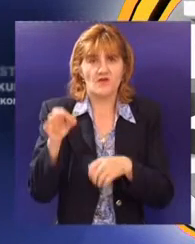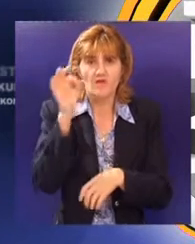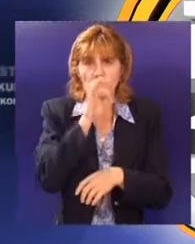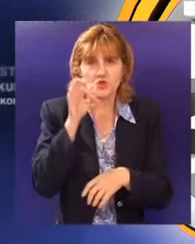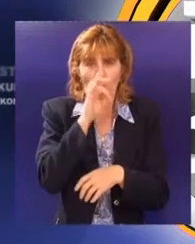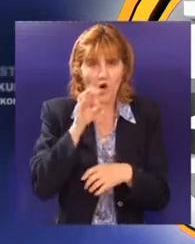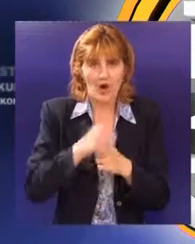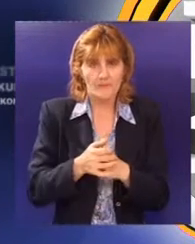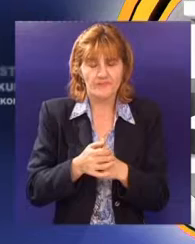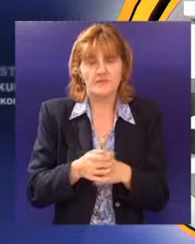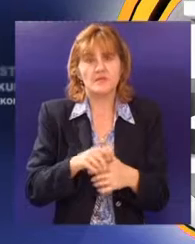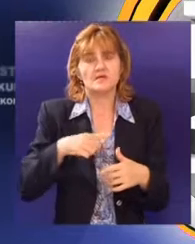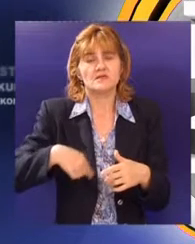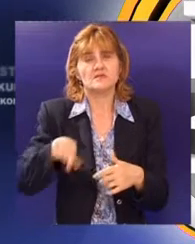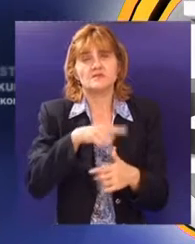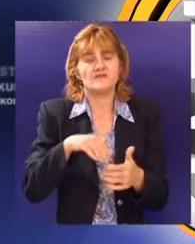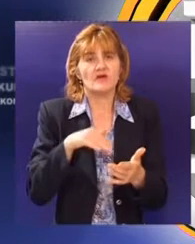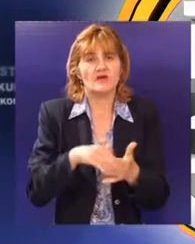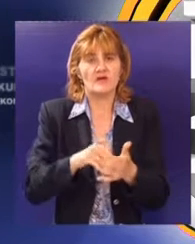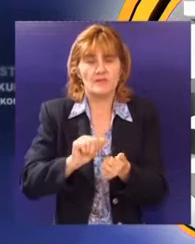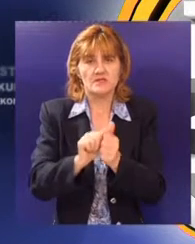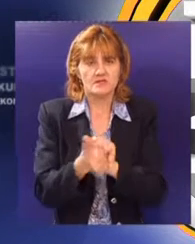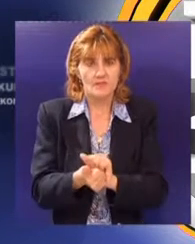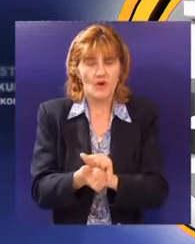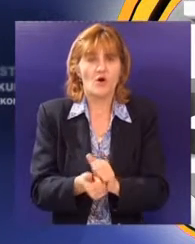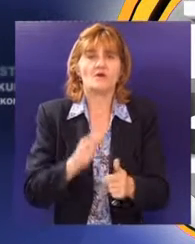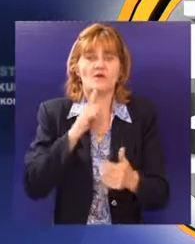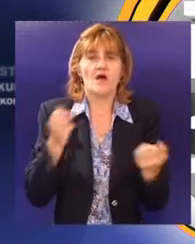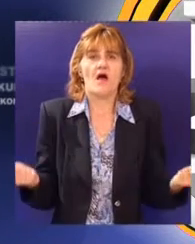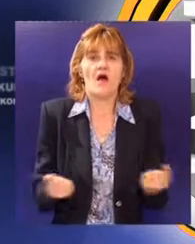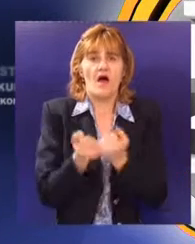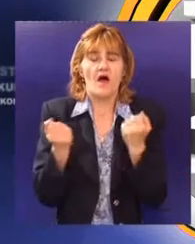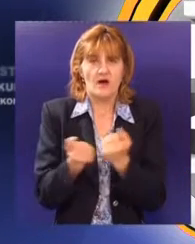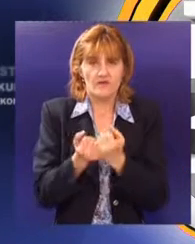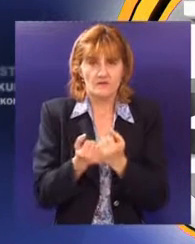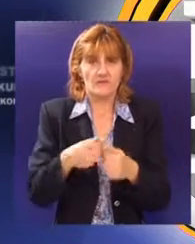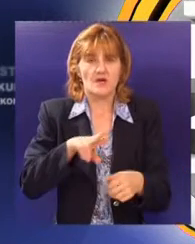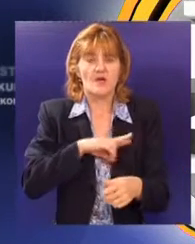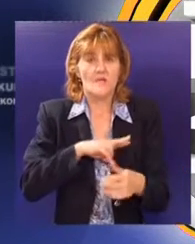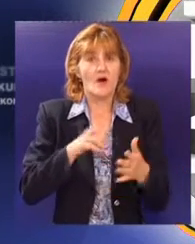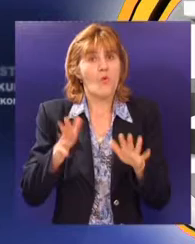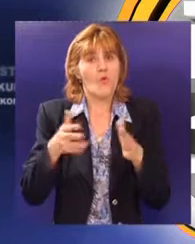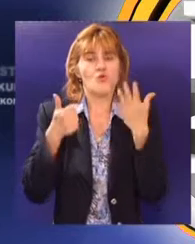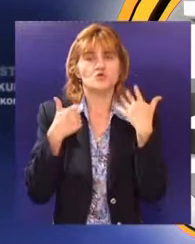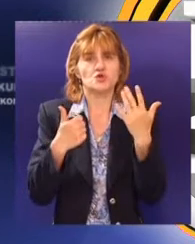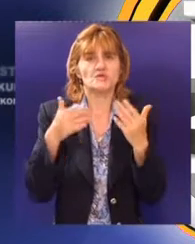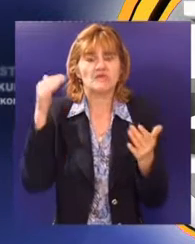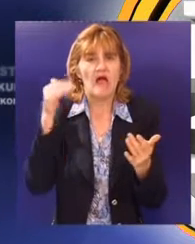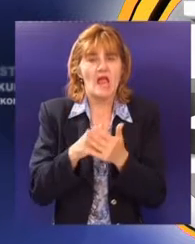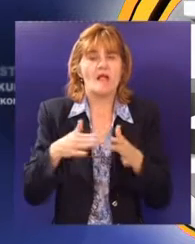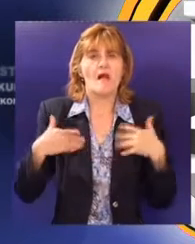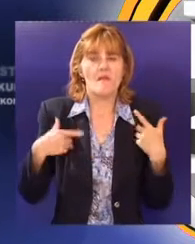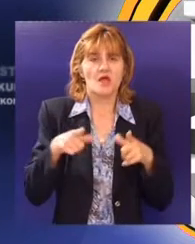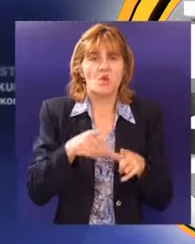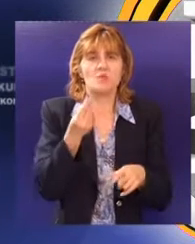Prisutni su imali priliku da se uključe u zabavne i sportske aktivnosti. U Srbiji oko 60.000 zavisnika od droga postoji a samo 10